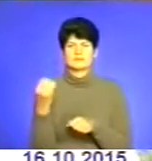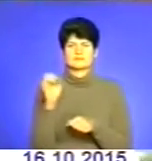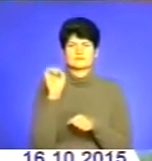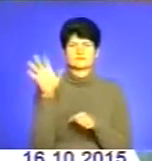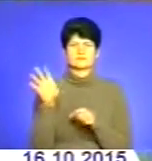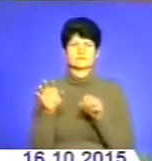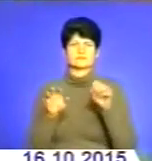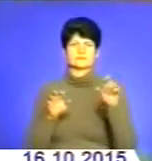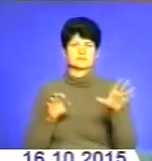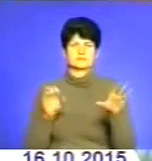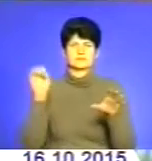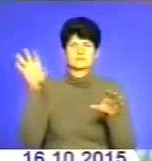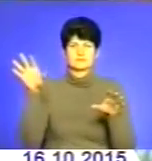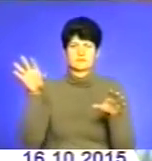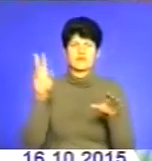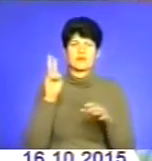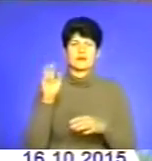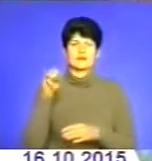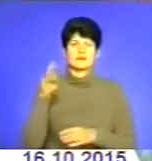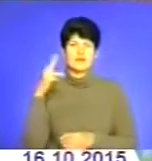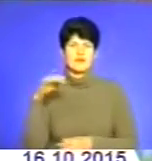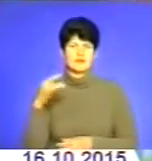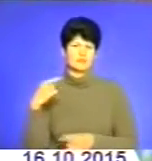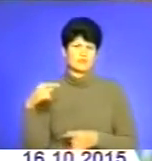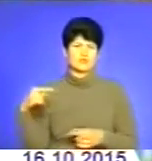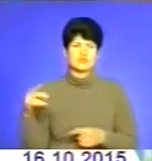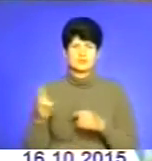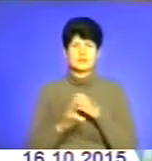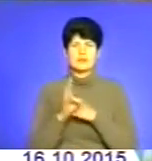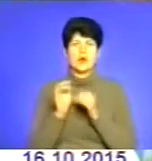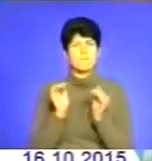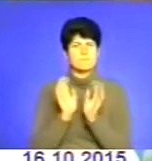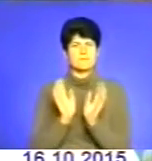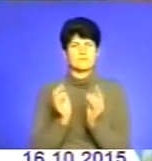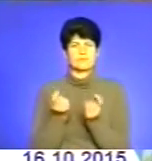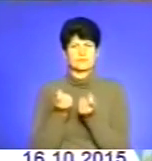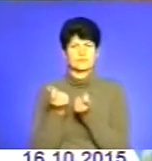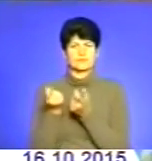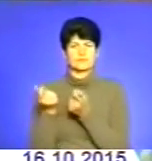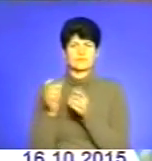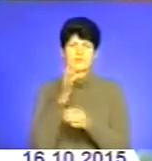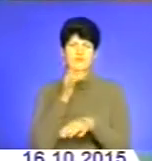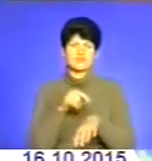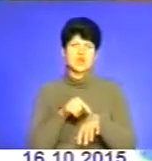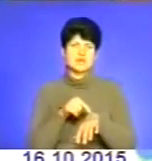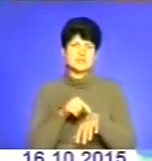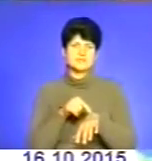і в катедру, і в інші храми, але обмежено в що вона в обмеженому часі. Просто,